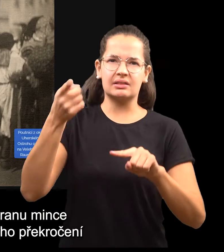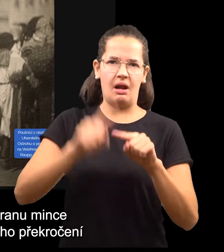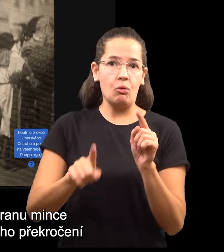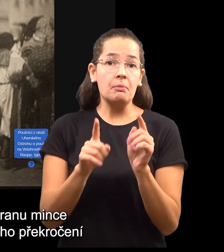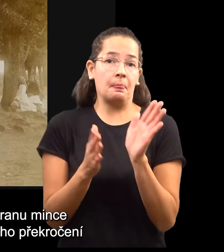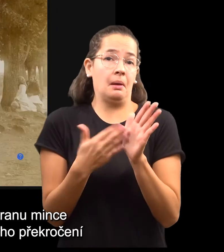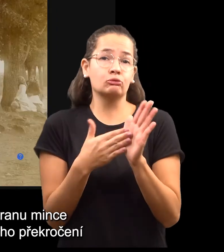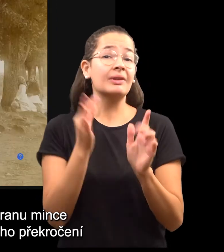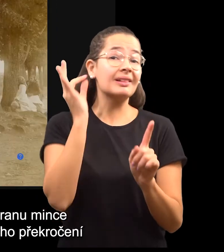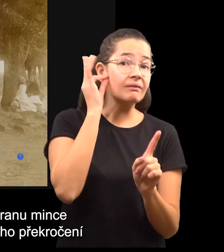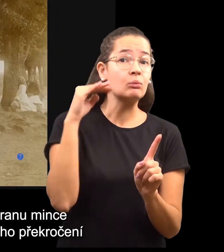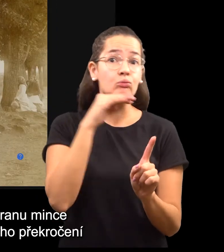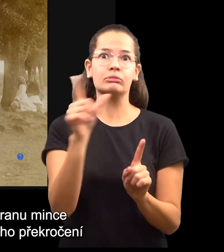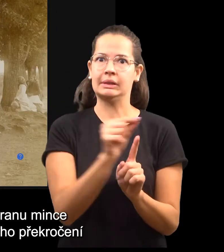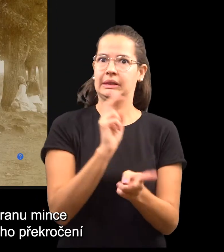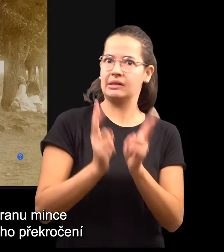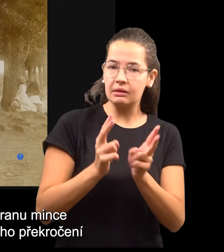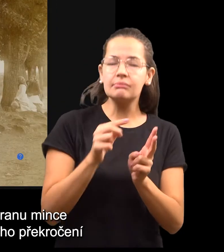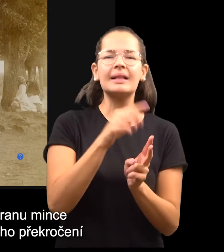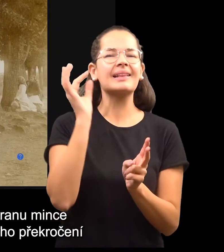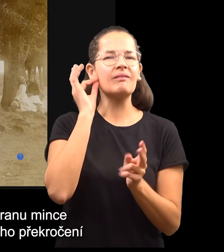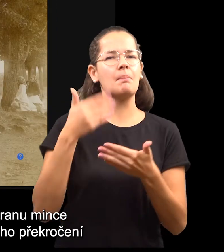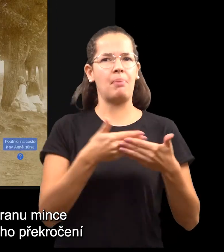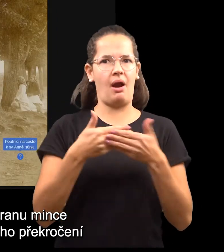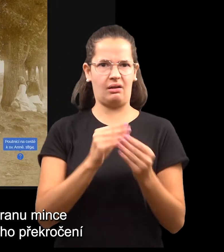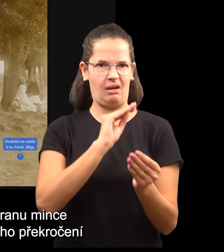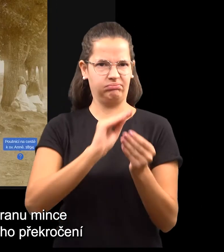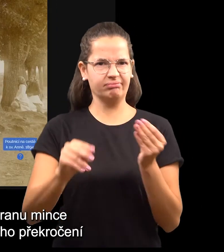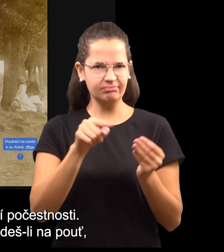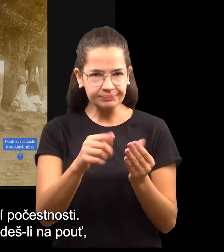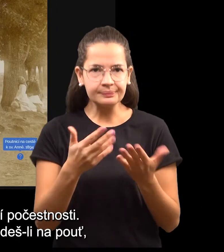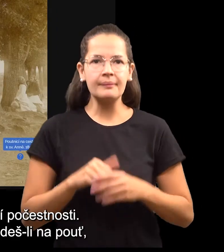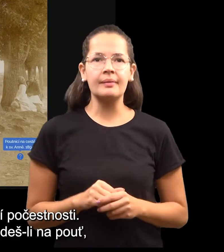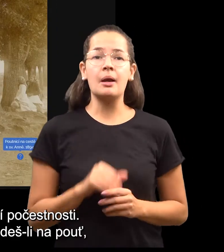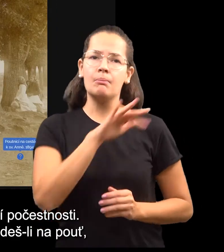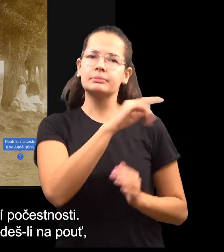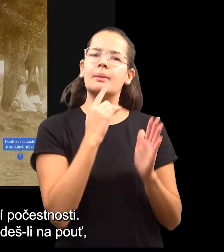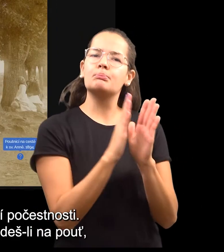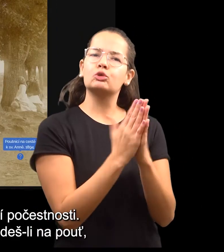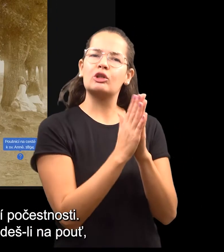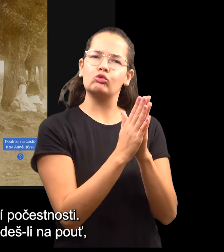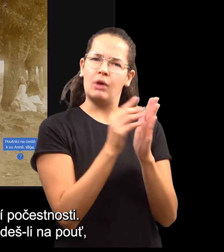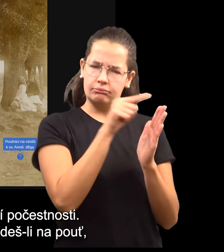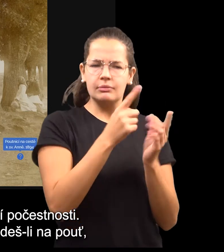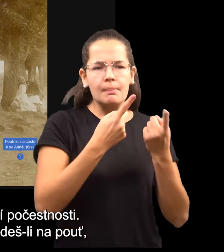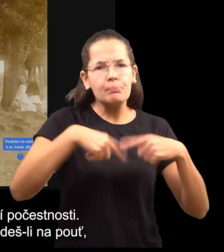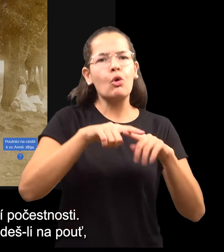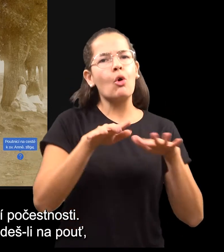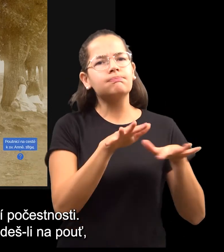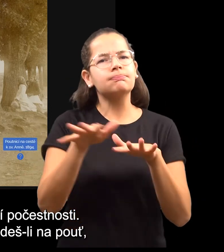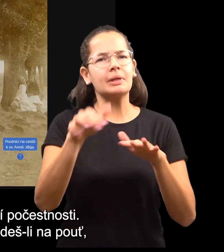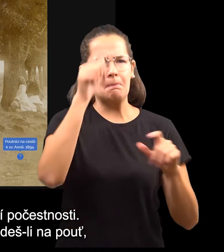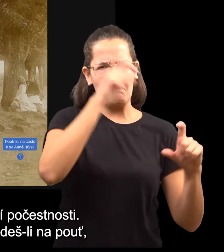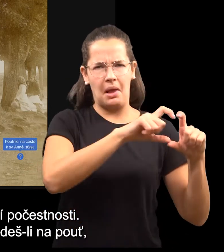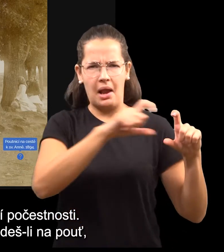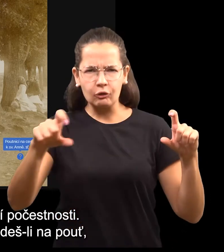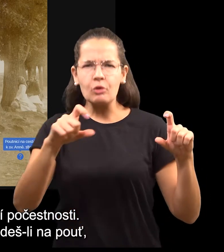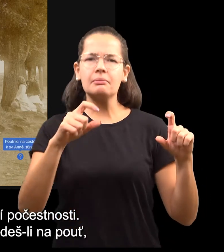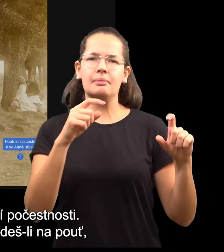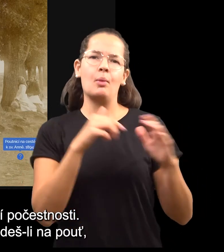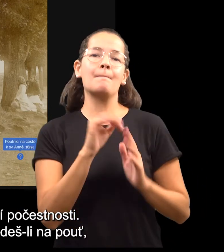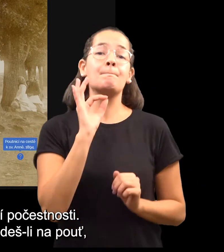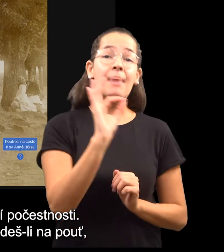Druhou stranu mince představovaly obavy z možného překročení mravních norem a ztráty dívčí počestnosti.